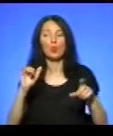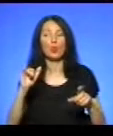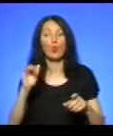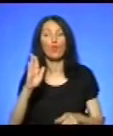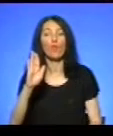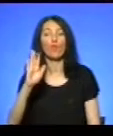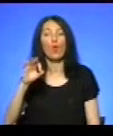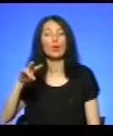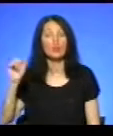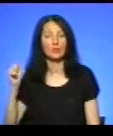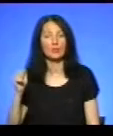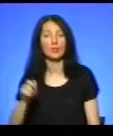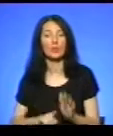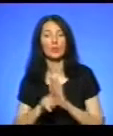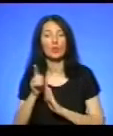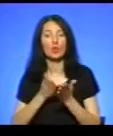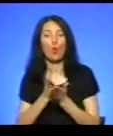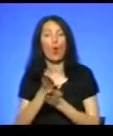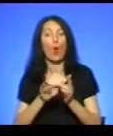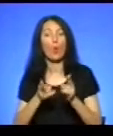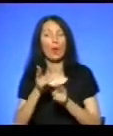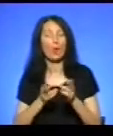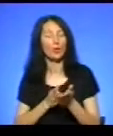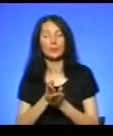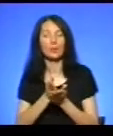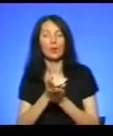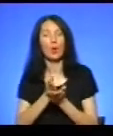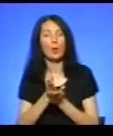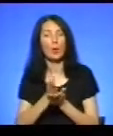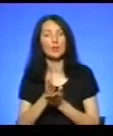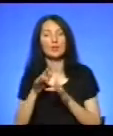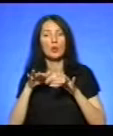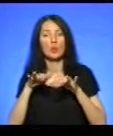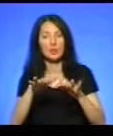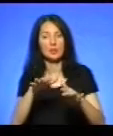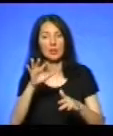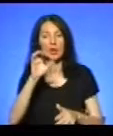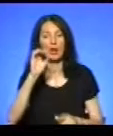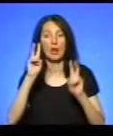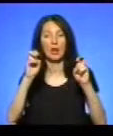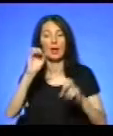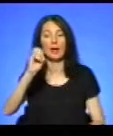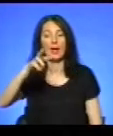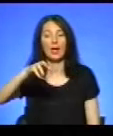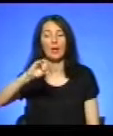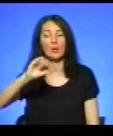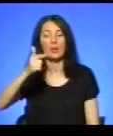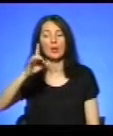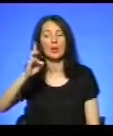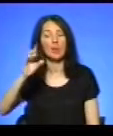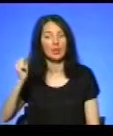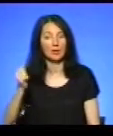«Мігрант» проведено два видворення двох іноземних громадян. Один – іноземний громадянин